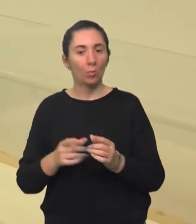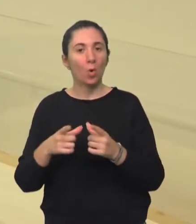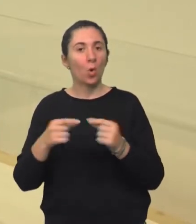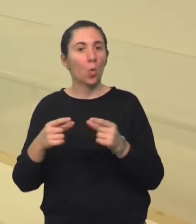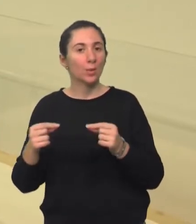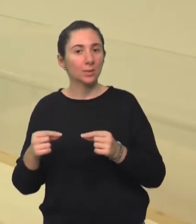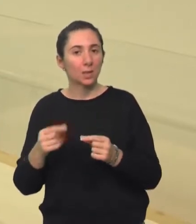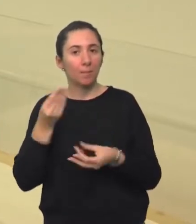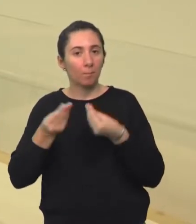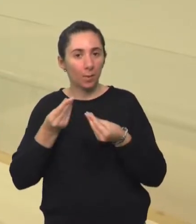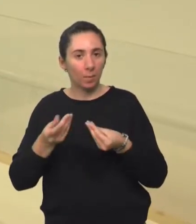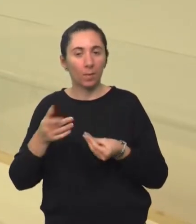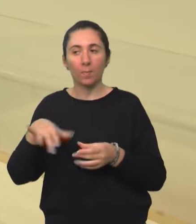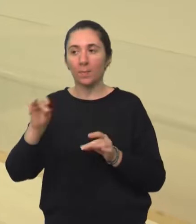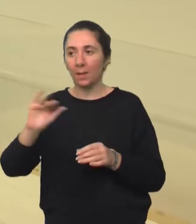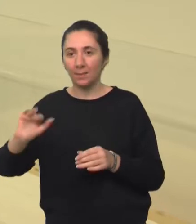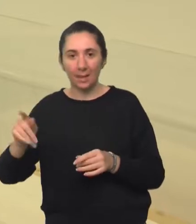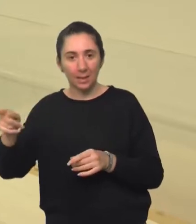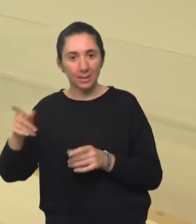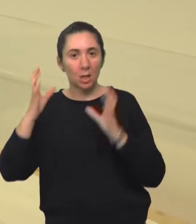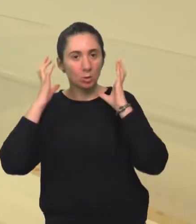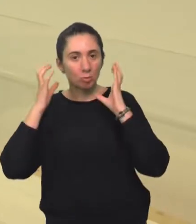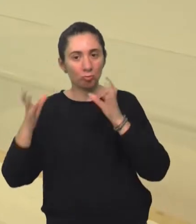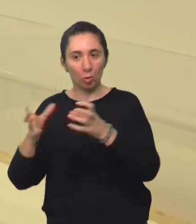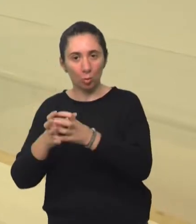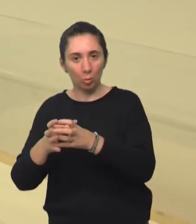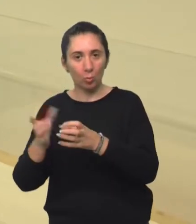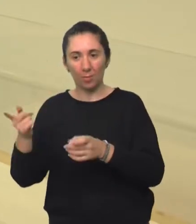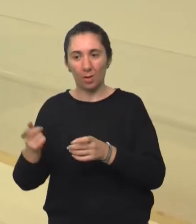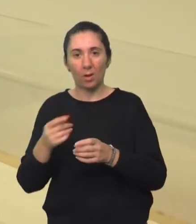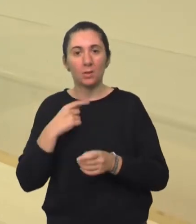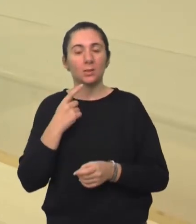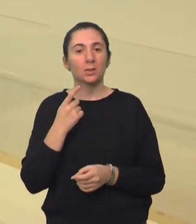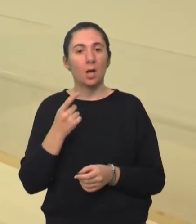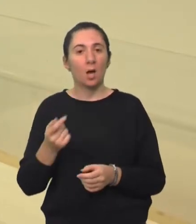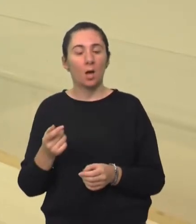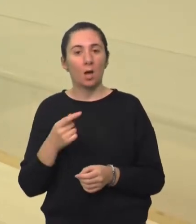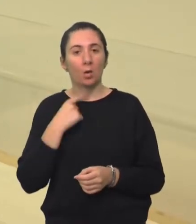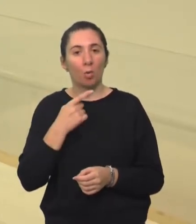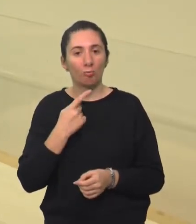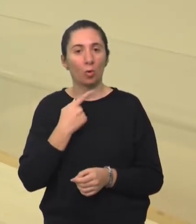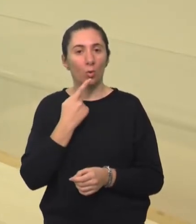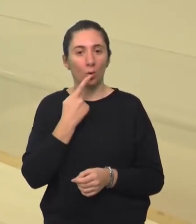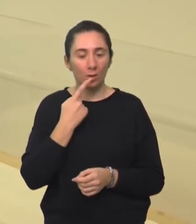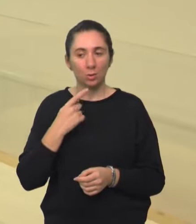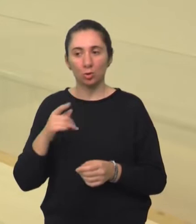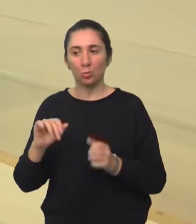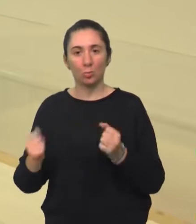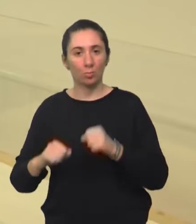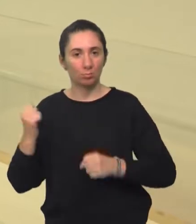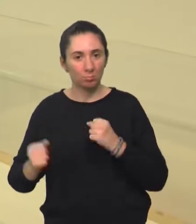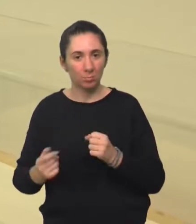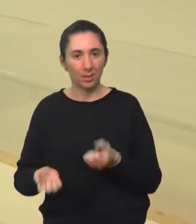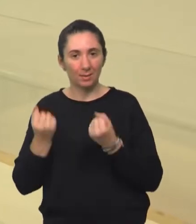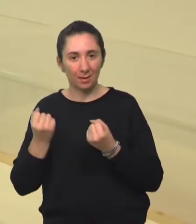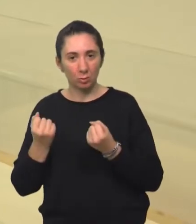pričalicama, pa smo našli djecu iz Suvaka koje su grupi djece sa govorno-jezičnim motoričkim teškoćama, vodili u knjižnicu, ona im je